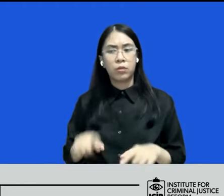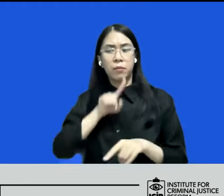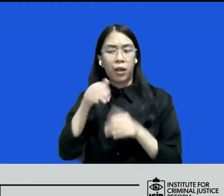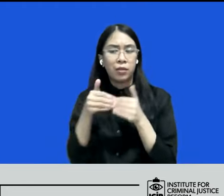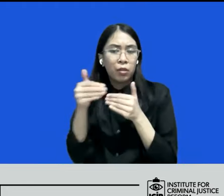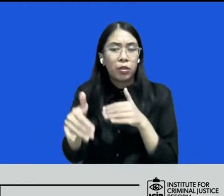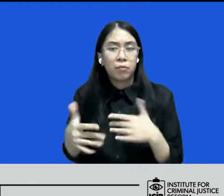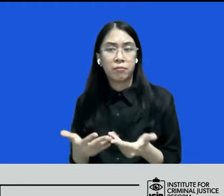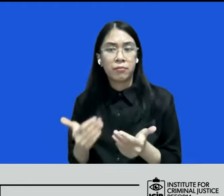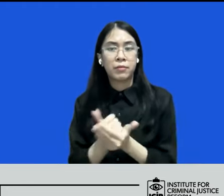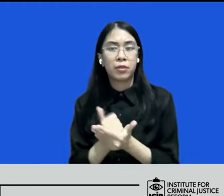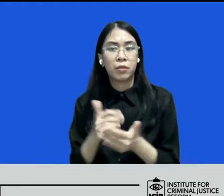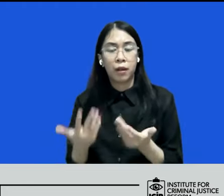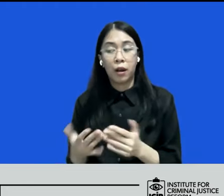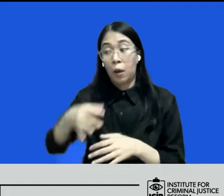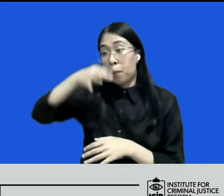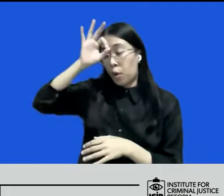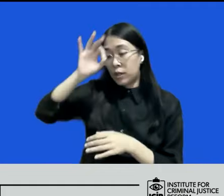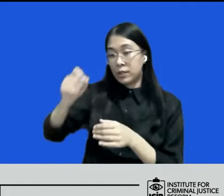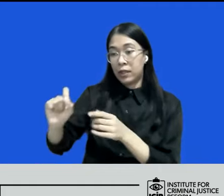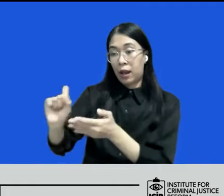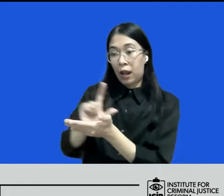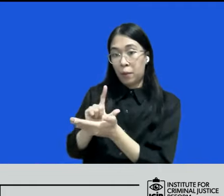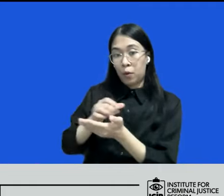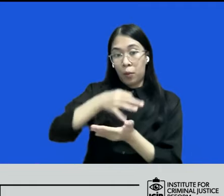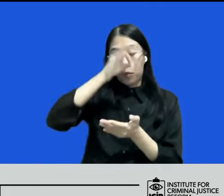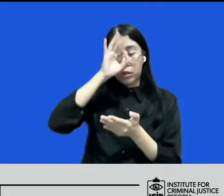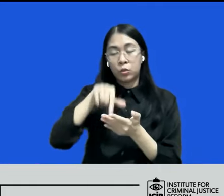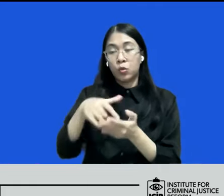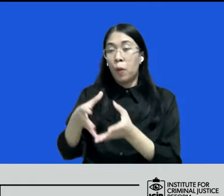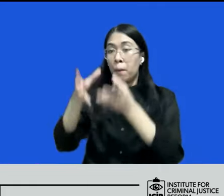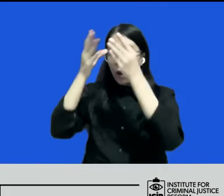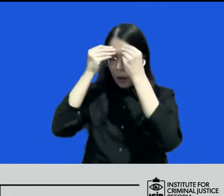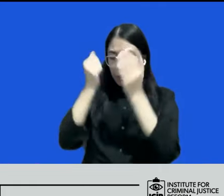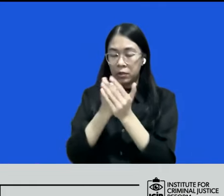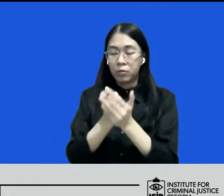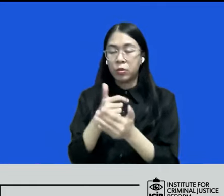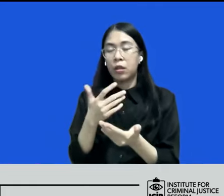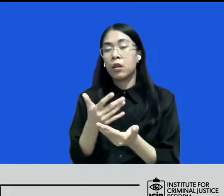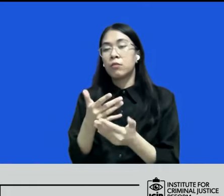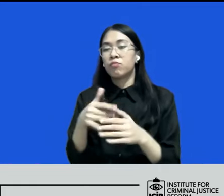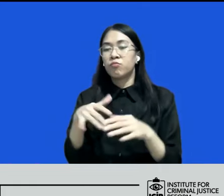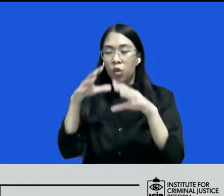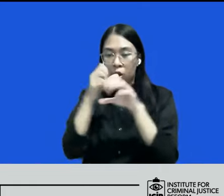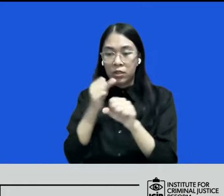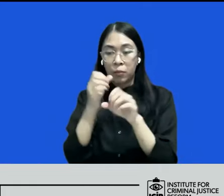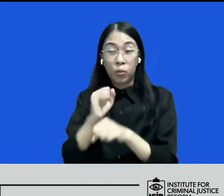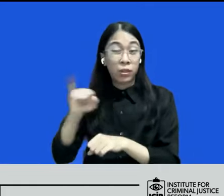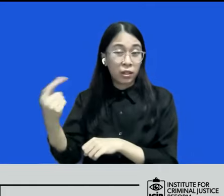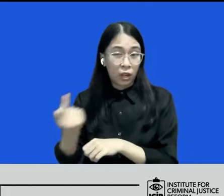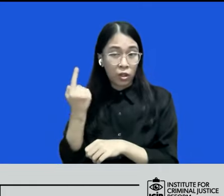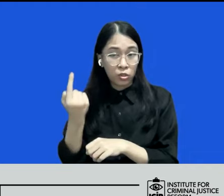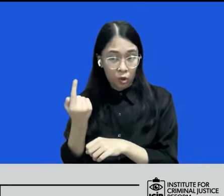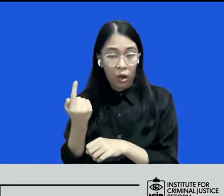apakah polisi yang menerima laporan polisi itu memahami konsep-konsep internasional yang dibicarakan maka dari itu